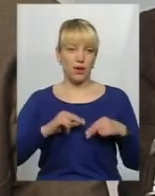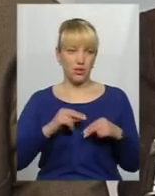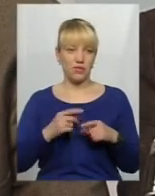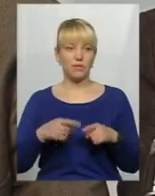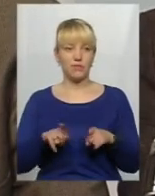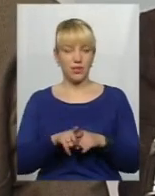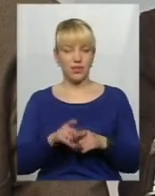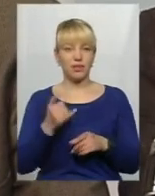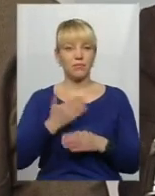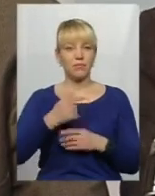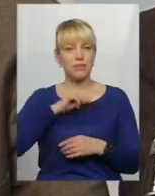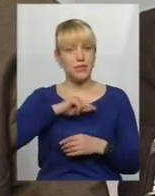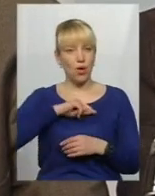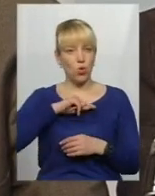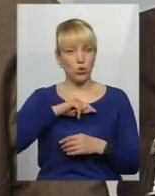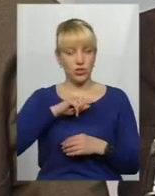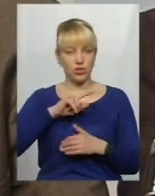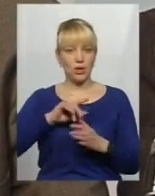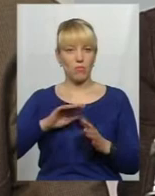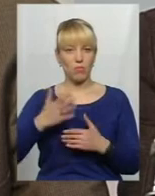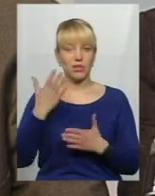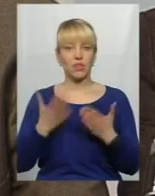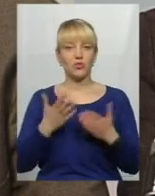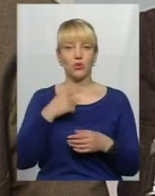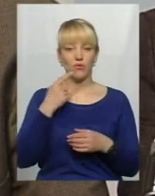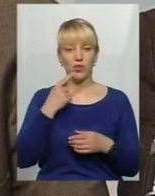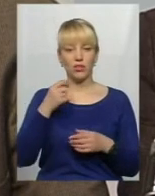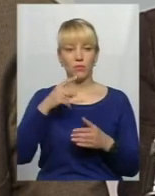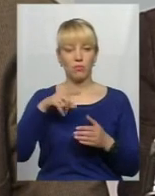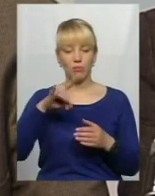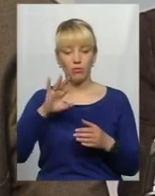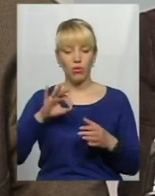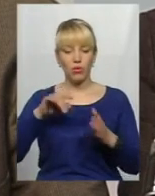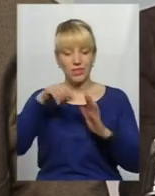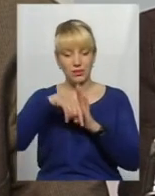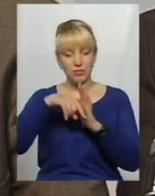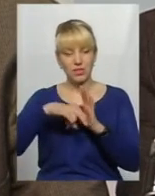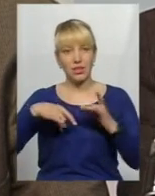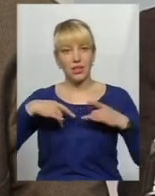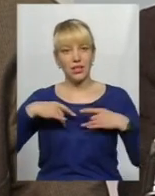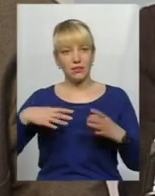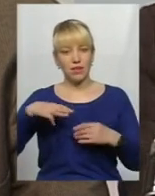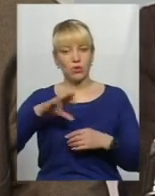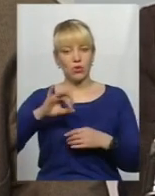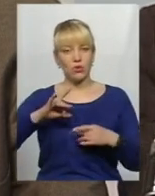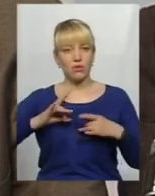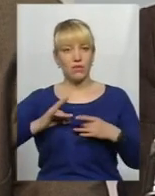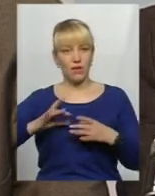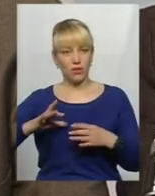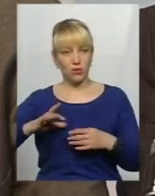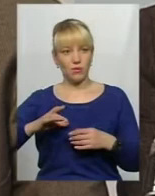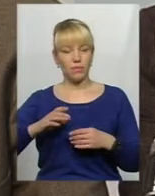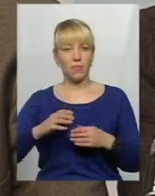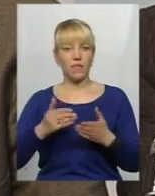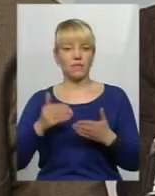трішки психологічний. Але, якщо говорити про зміст самих свят, то свято від